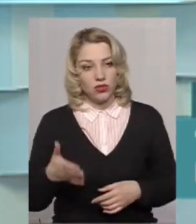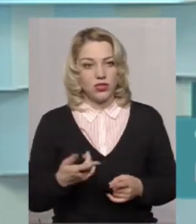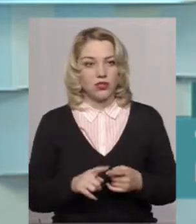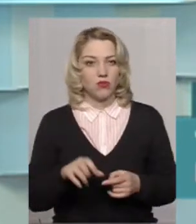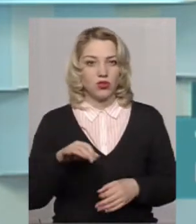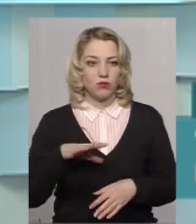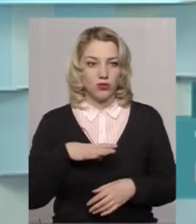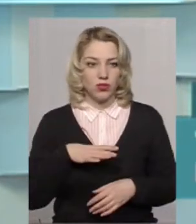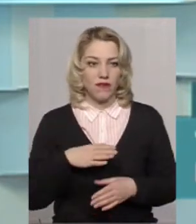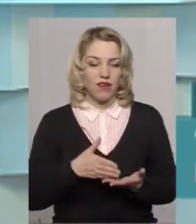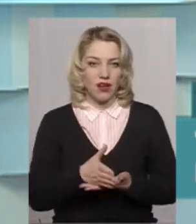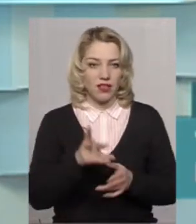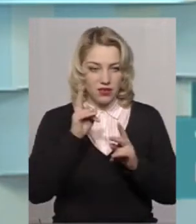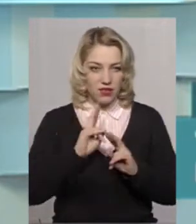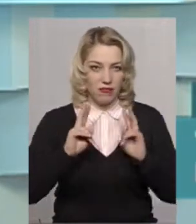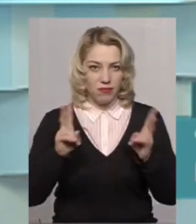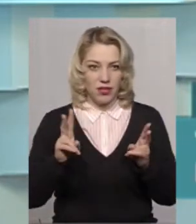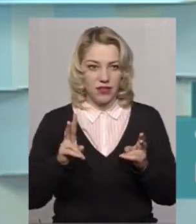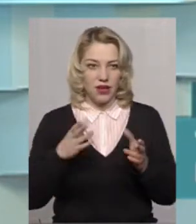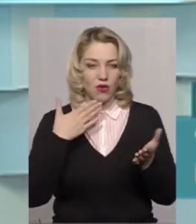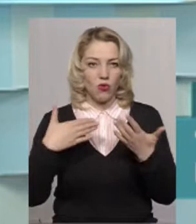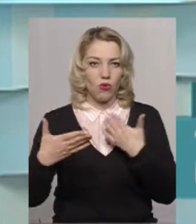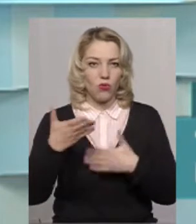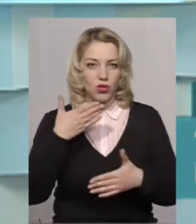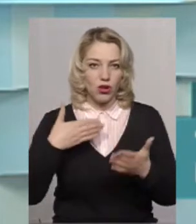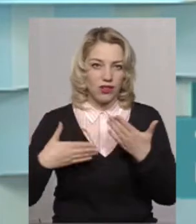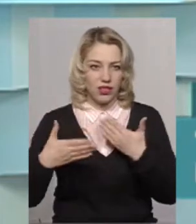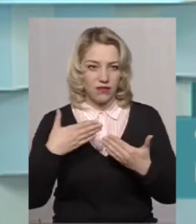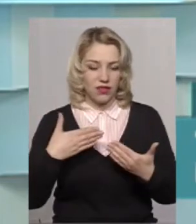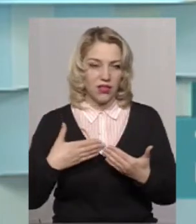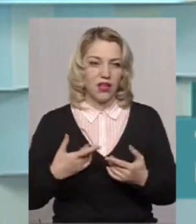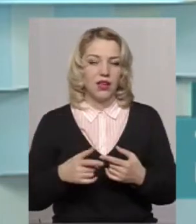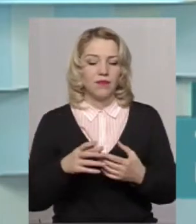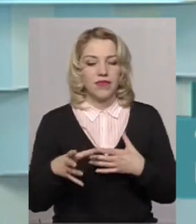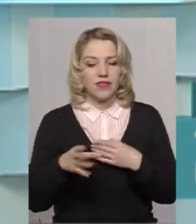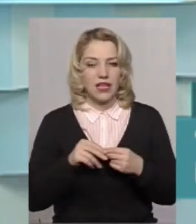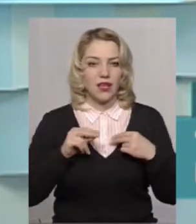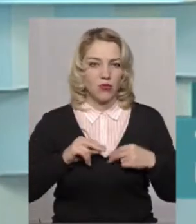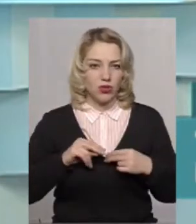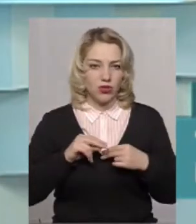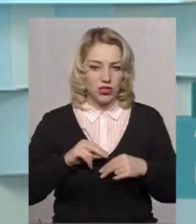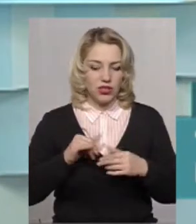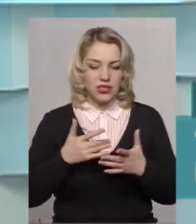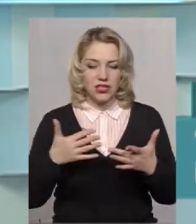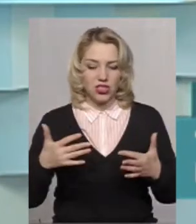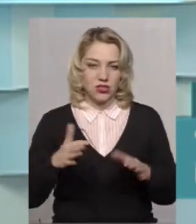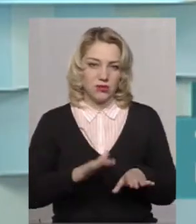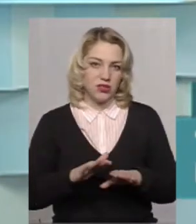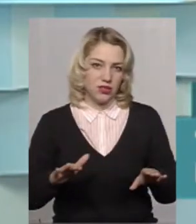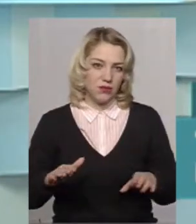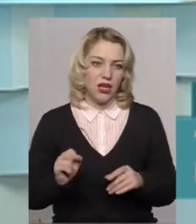бути варіант невміння встановлювати комунікативні зв'язки, тобто взаємодіяти з іншими дітьми, і тоді